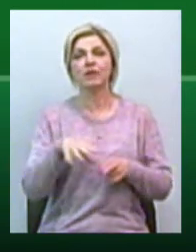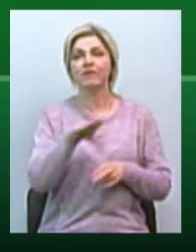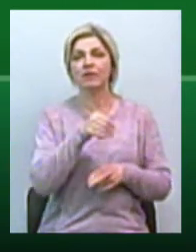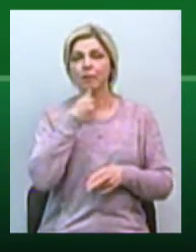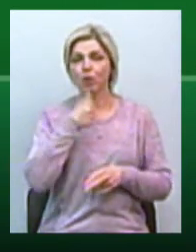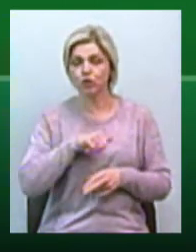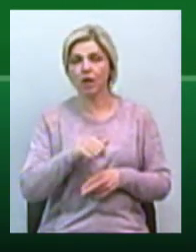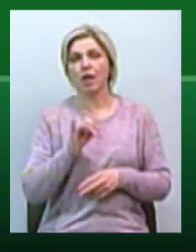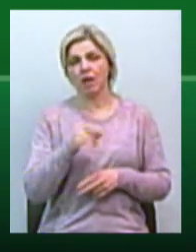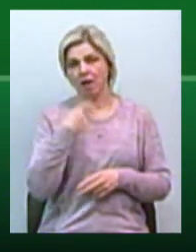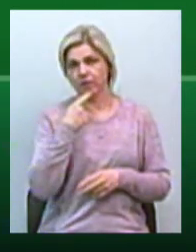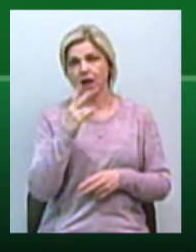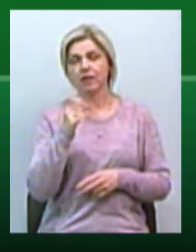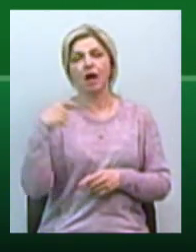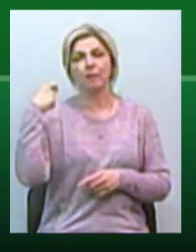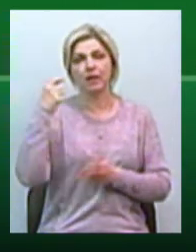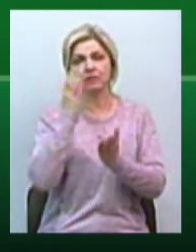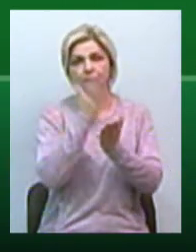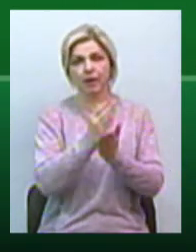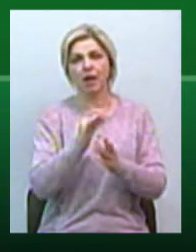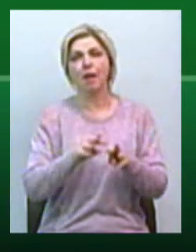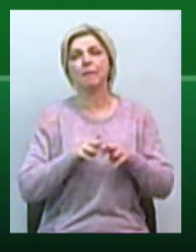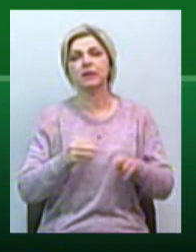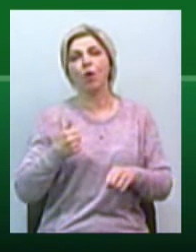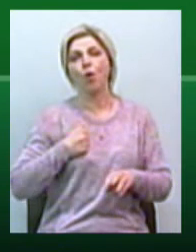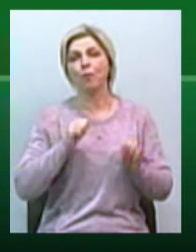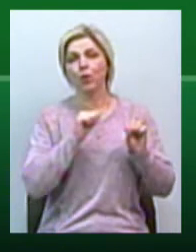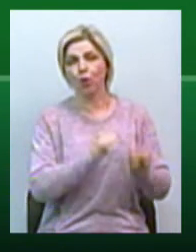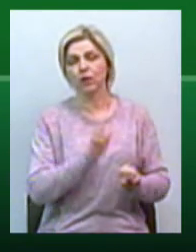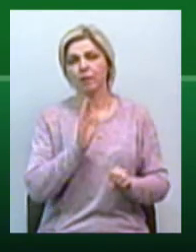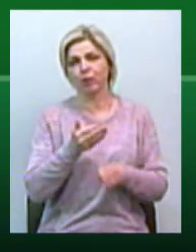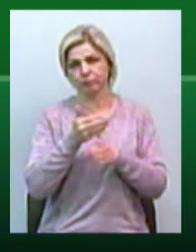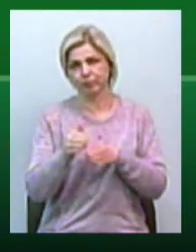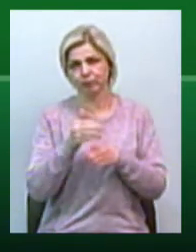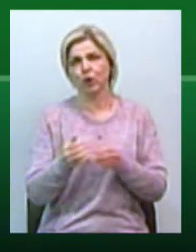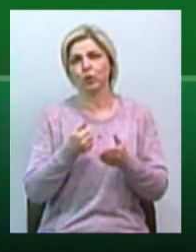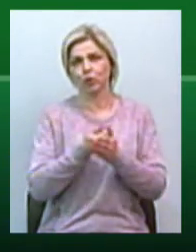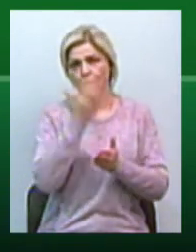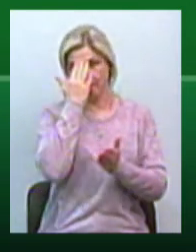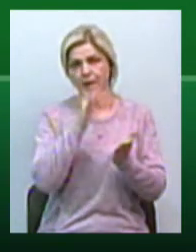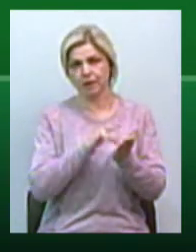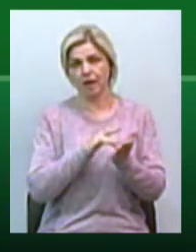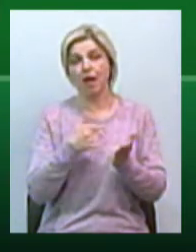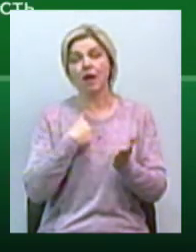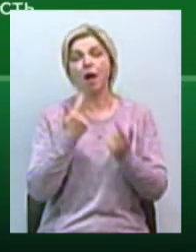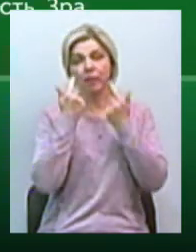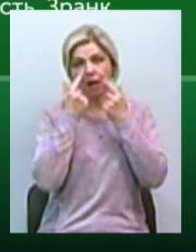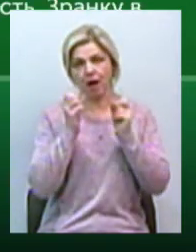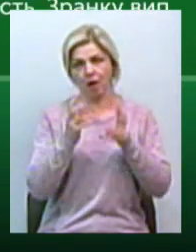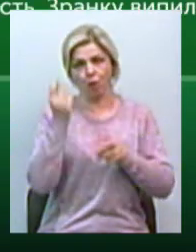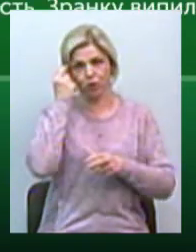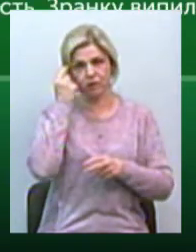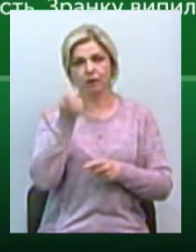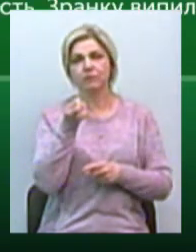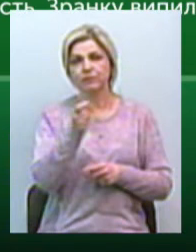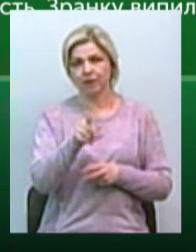Мені казали, що і на Офіс президента, і на Міністерство оборони, і будемо крихітними кроками йти до мети. Я плакала, як дізналась. Мало не втратила